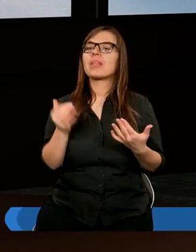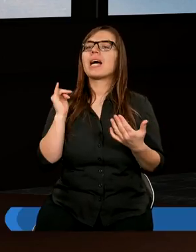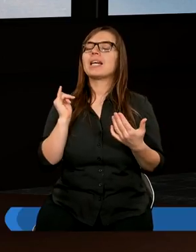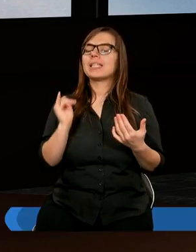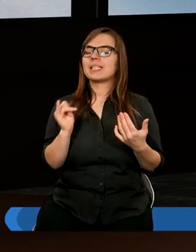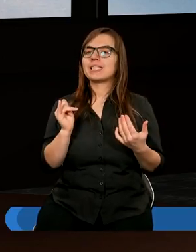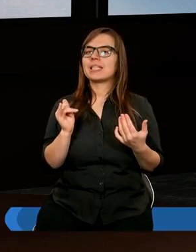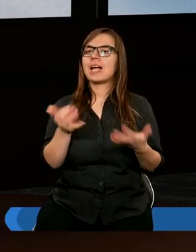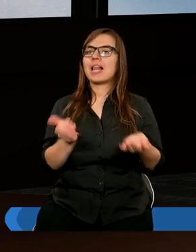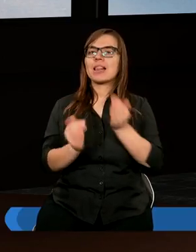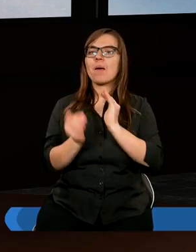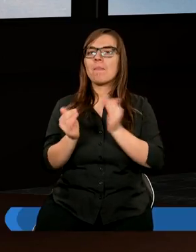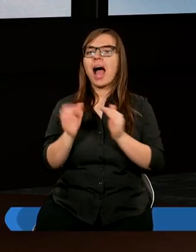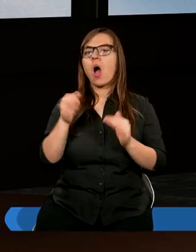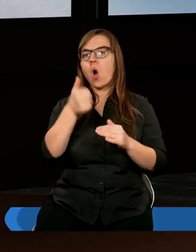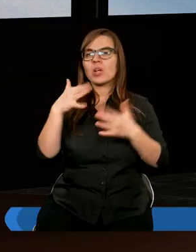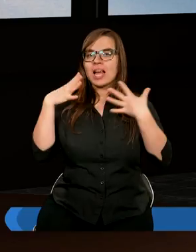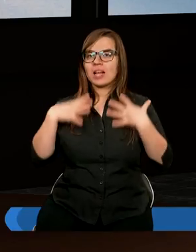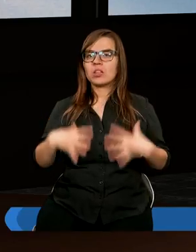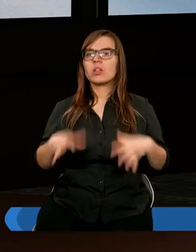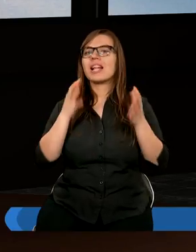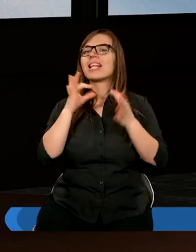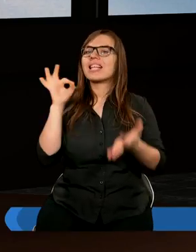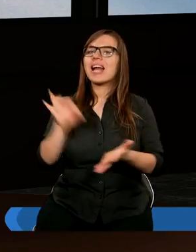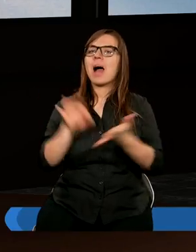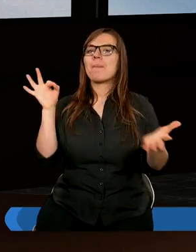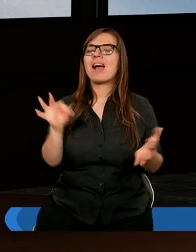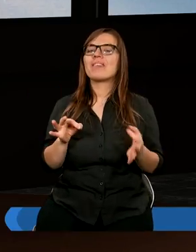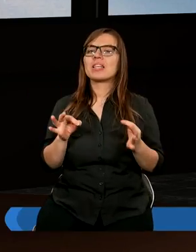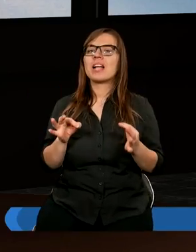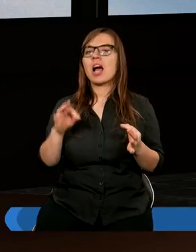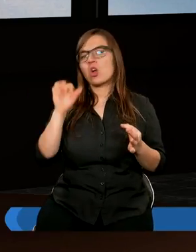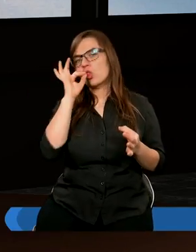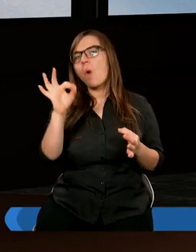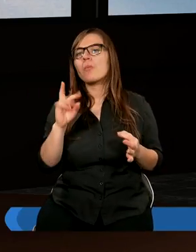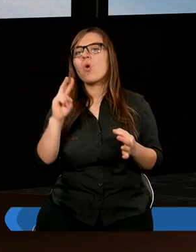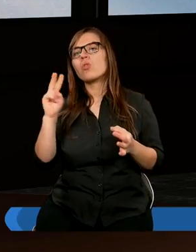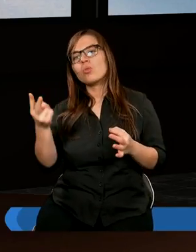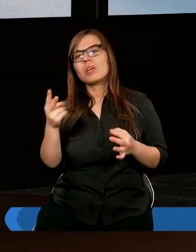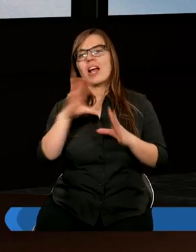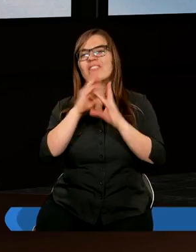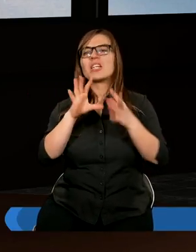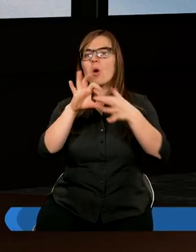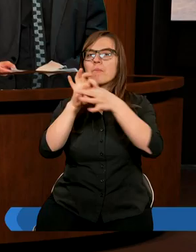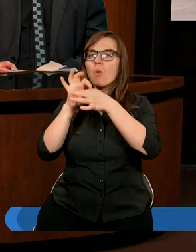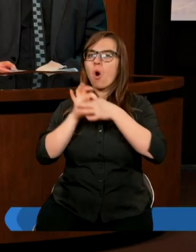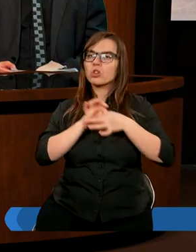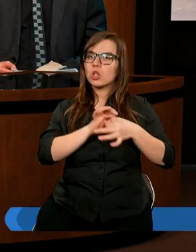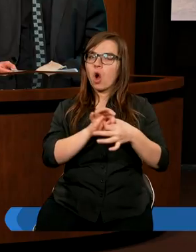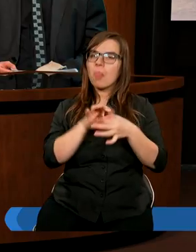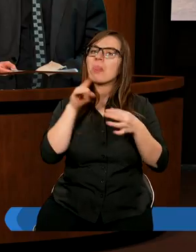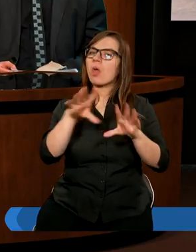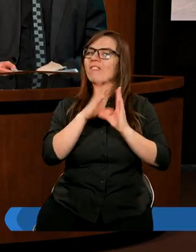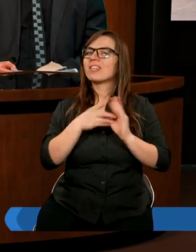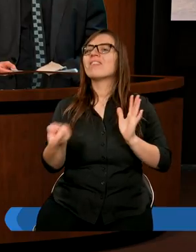I dbanie o jedno zapewnia dobro drugiego. Tak. Ale to